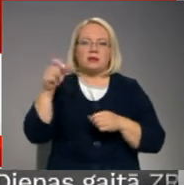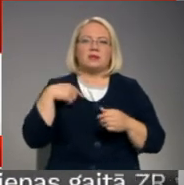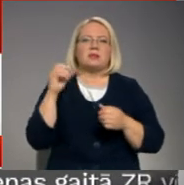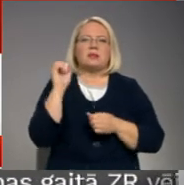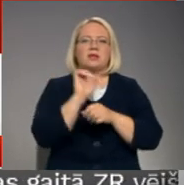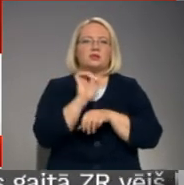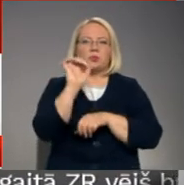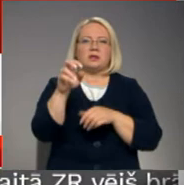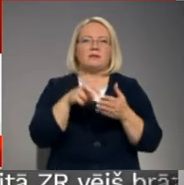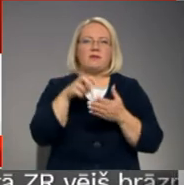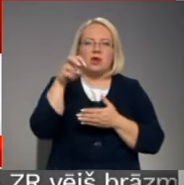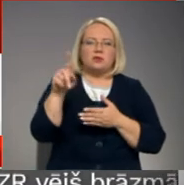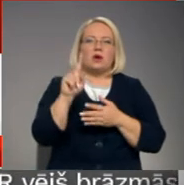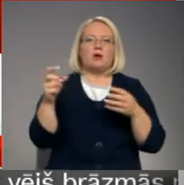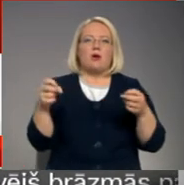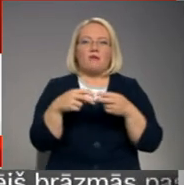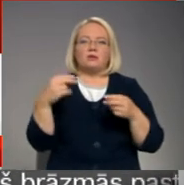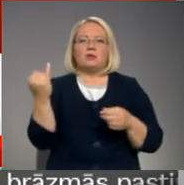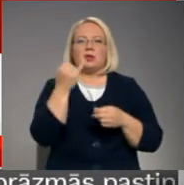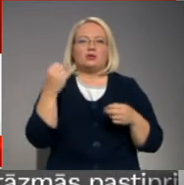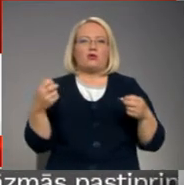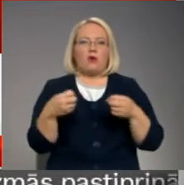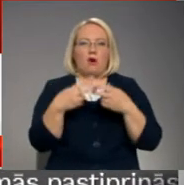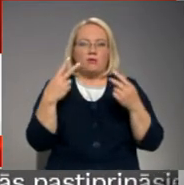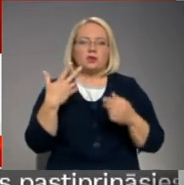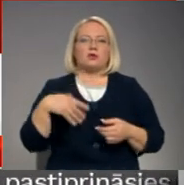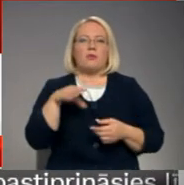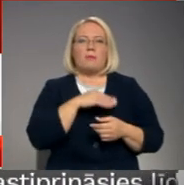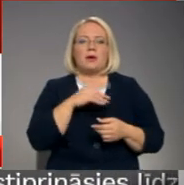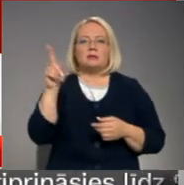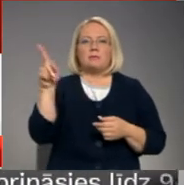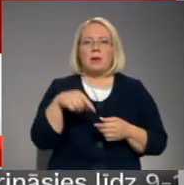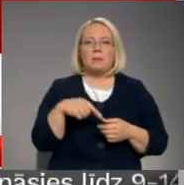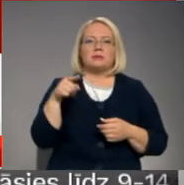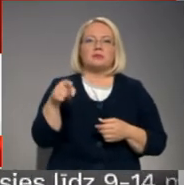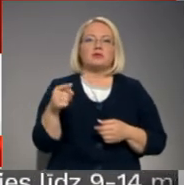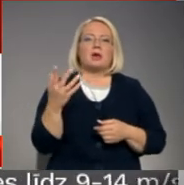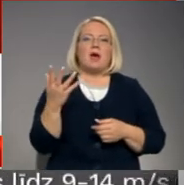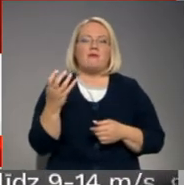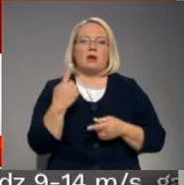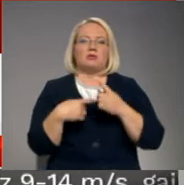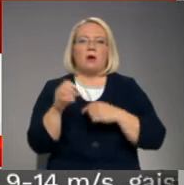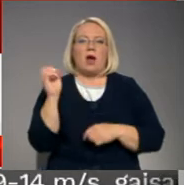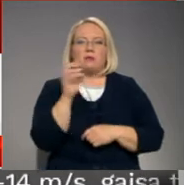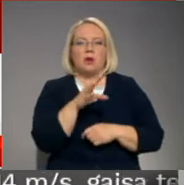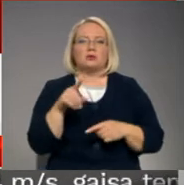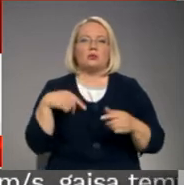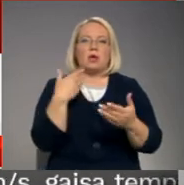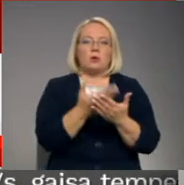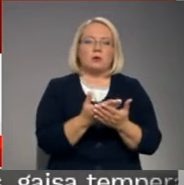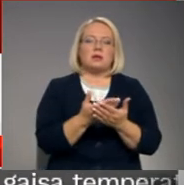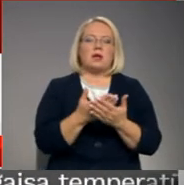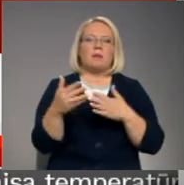mūsu kola vērtuli, jā, kad ir konflikts, interašu konflikts, un kad mēs pieprasām šī avansa atmaksa un ierosinām